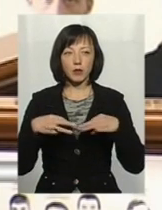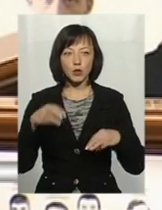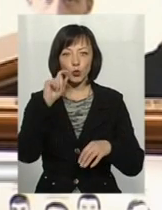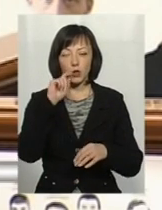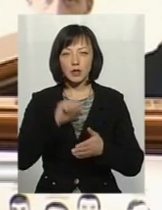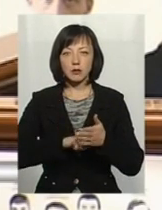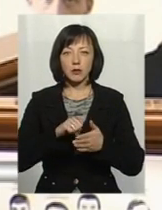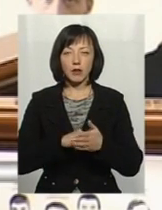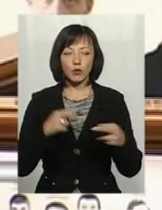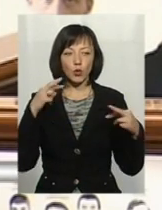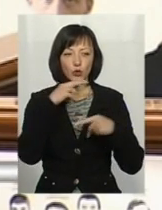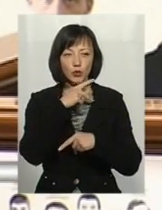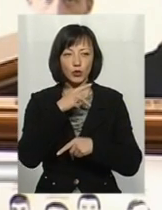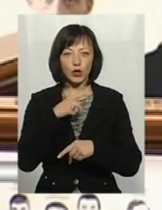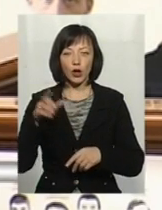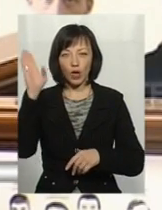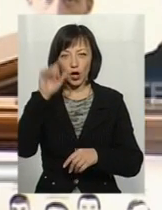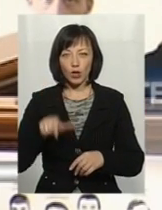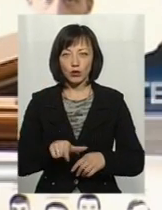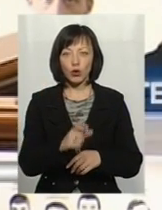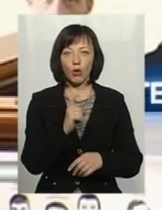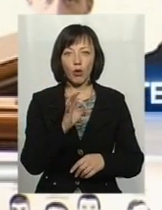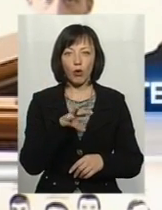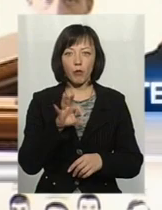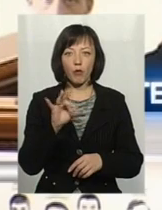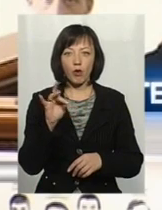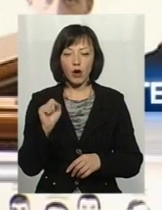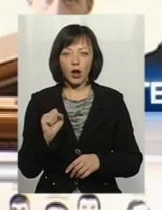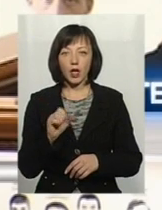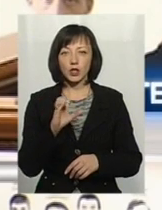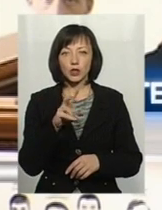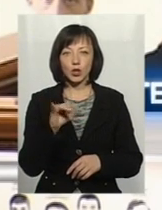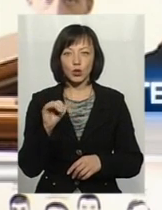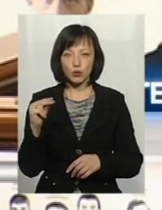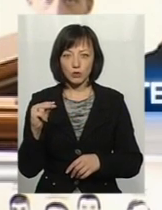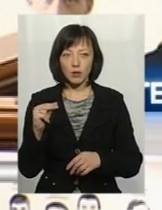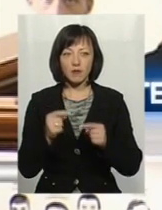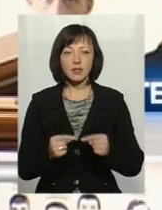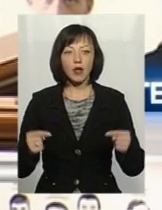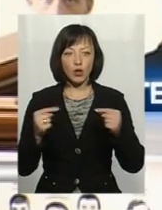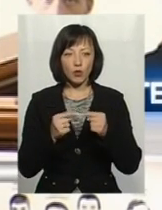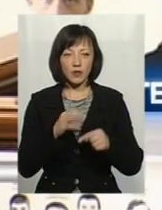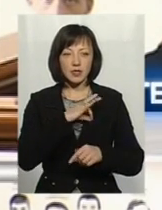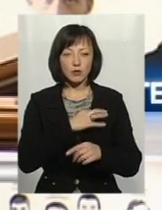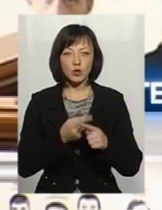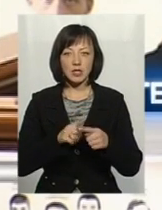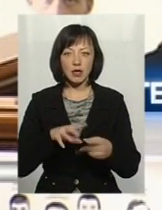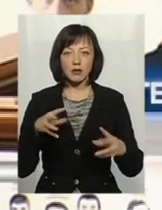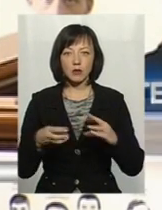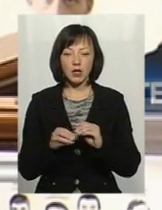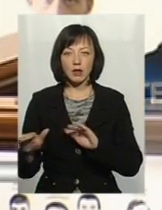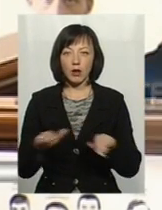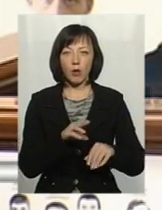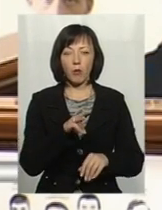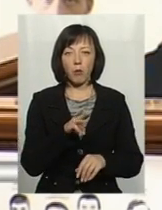з приводу отруєння річок Хомора і річок Случ. Встановлено слідство, що це результат діяльності